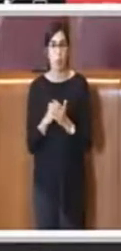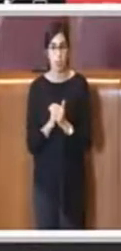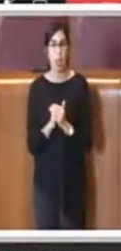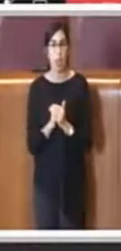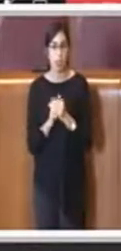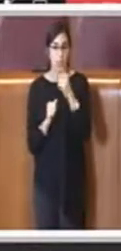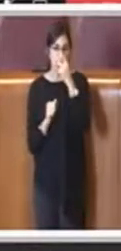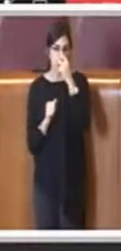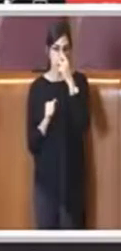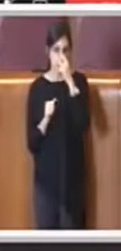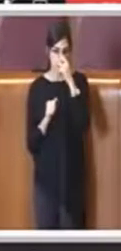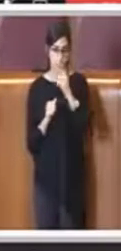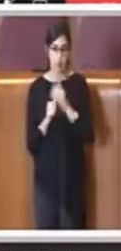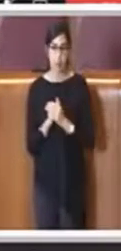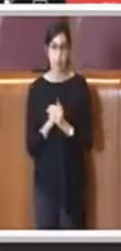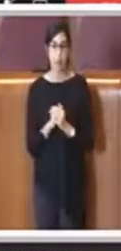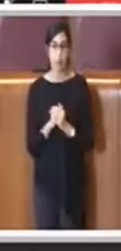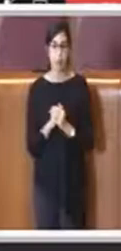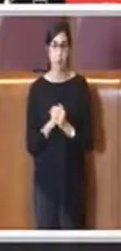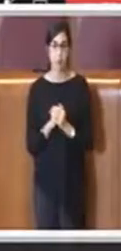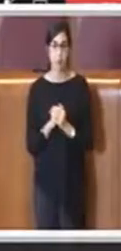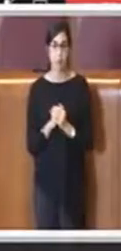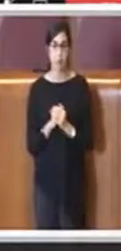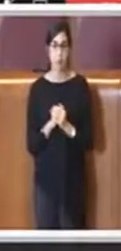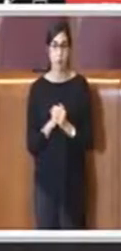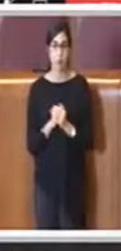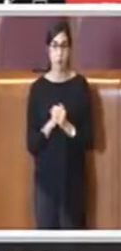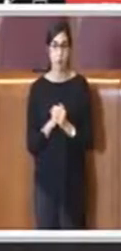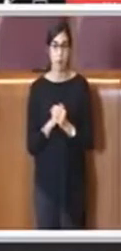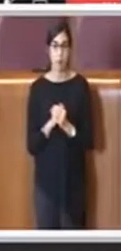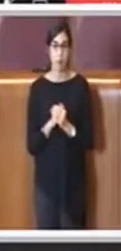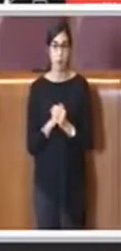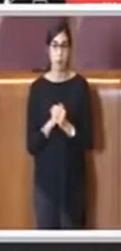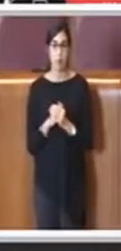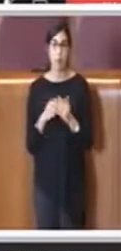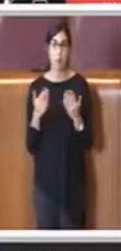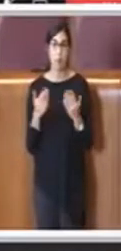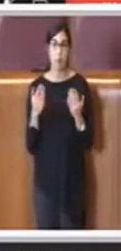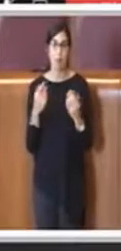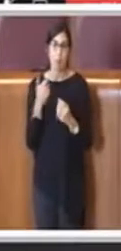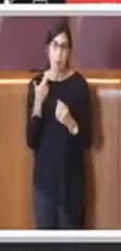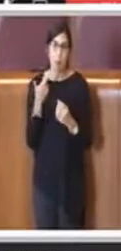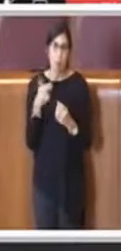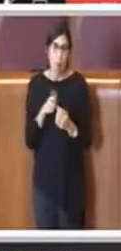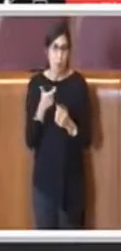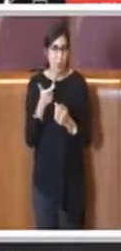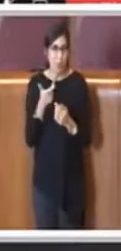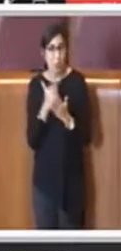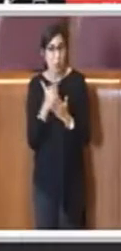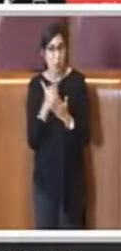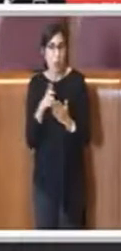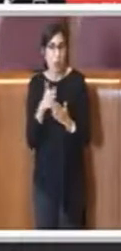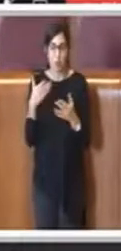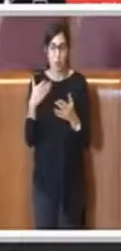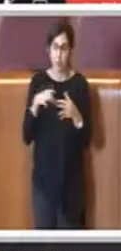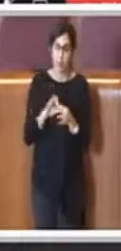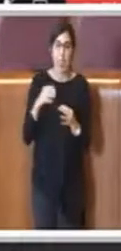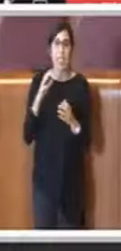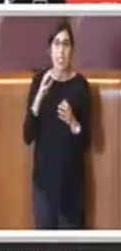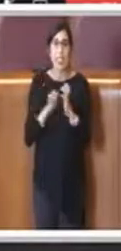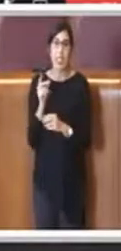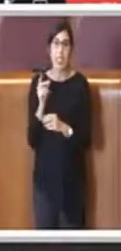per tanti motivi di crisi economica e sociale. Su questo sono tutti d'accordo, maggioranza e